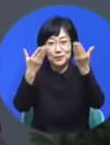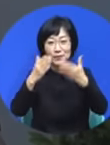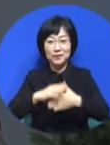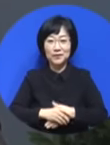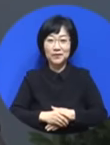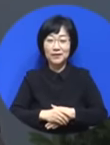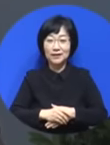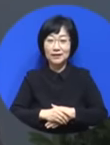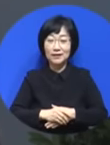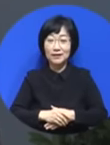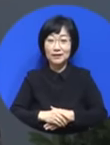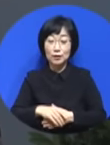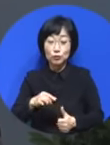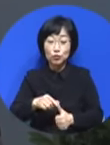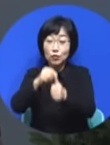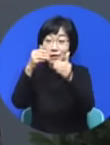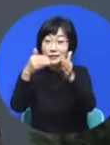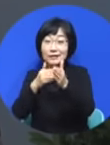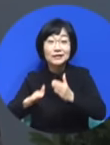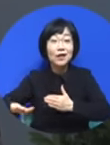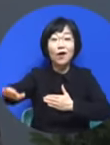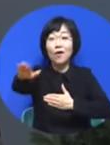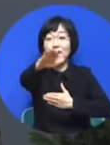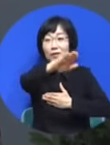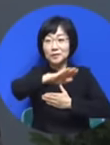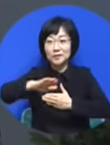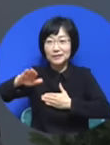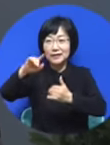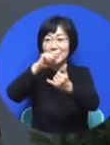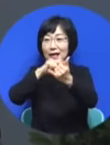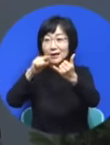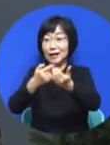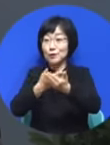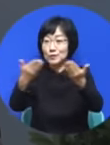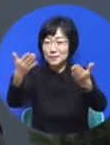구원받은 여러분에게 주시는 마지막 응답